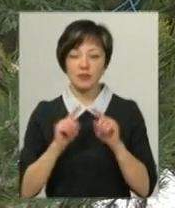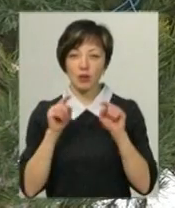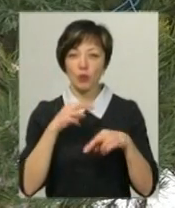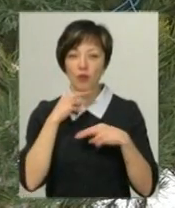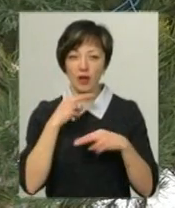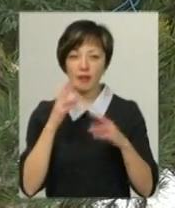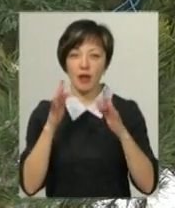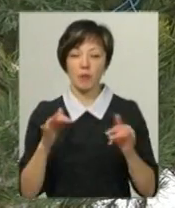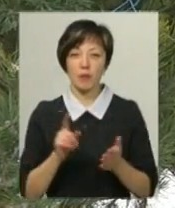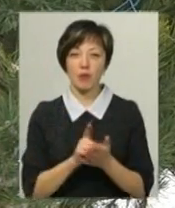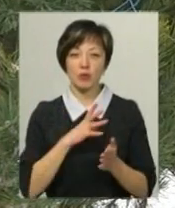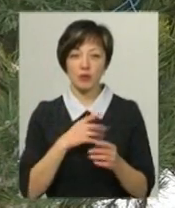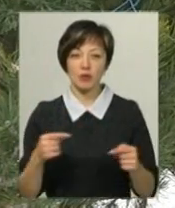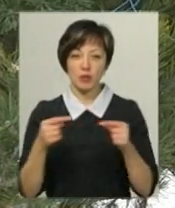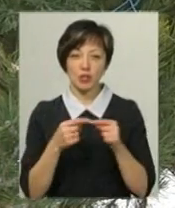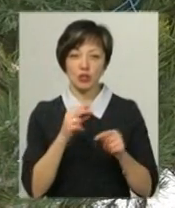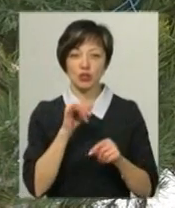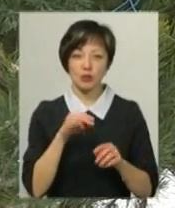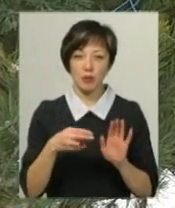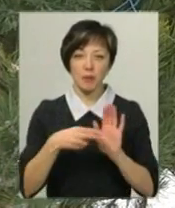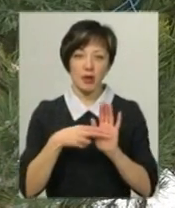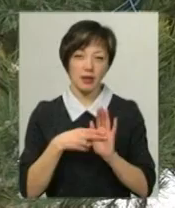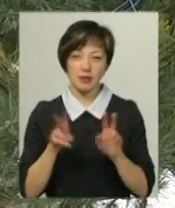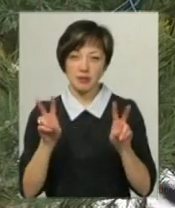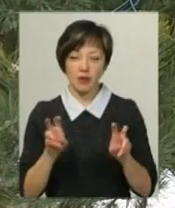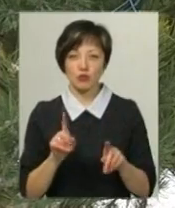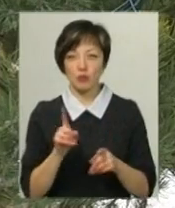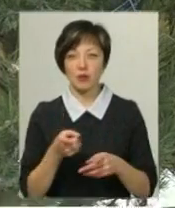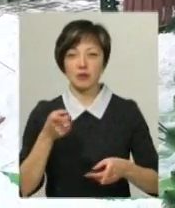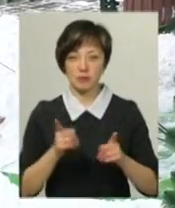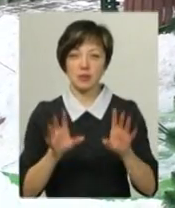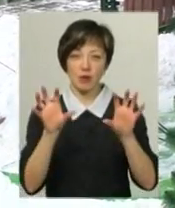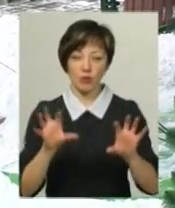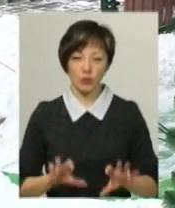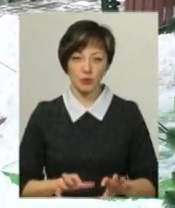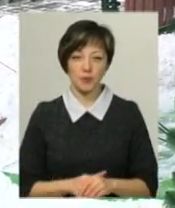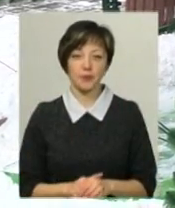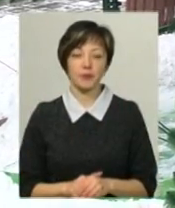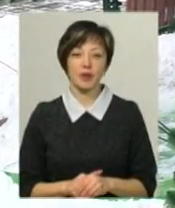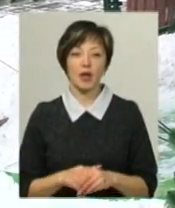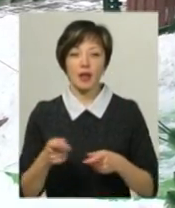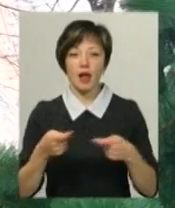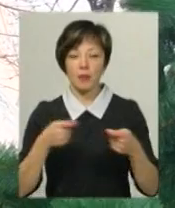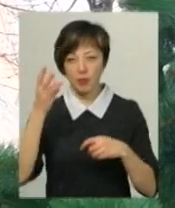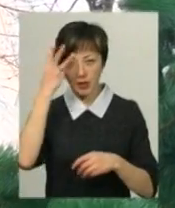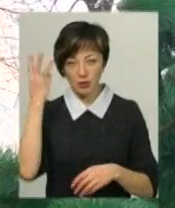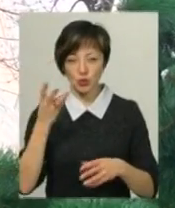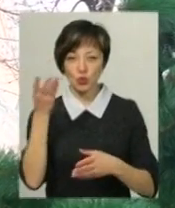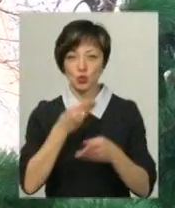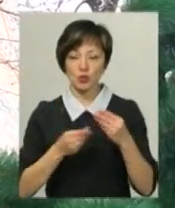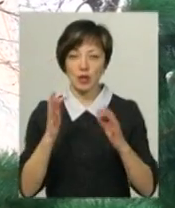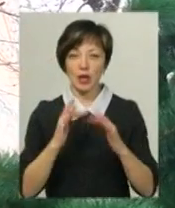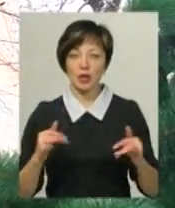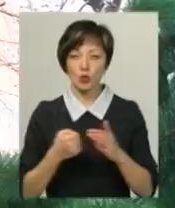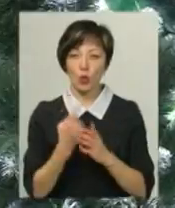увагу, що на ялинці має бути відповідний чіп, бирка, як хто називає, що вона легальна. На Роздвяному ярмарку в Хмельницькому штучне дерево до